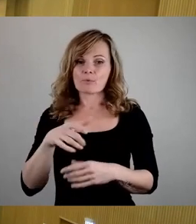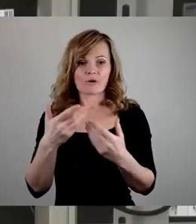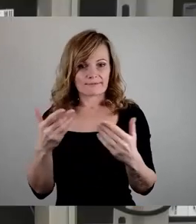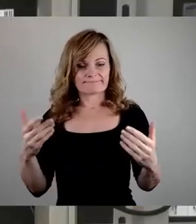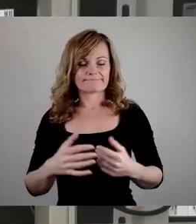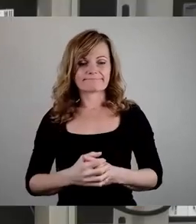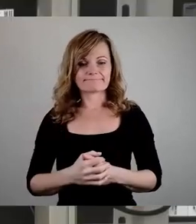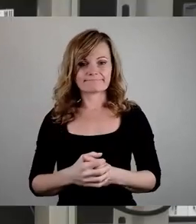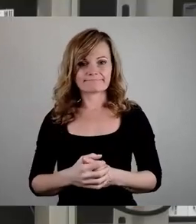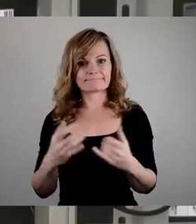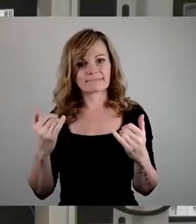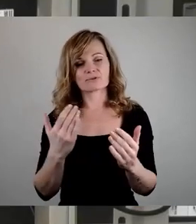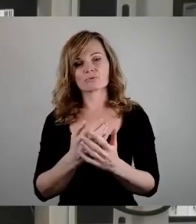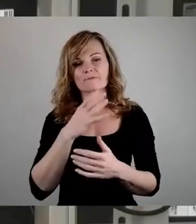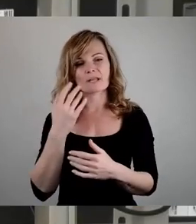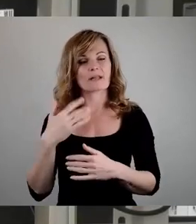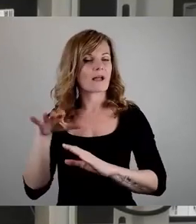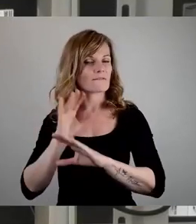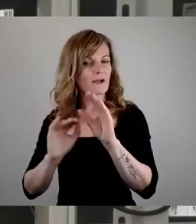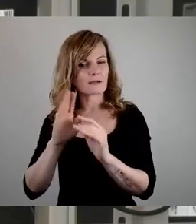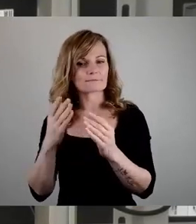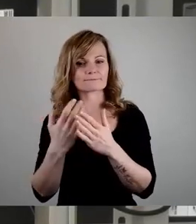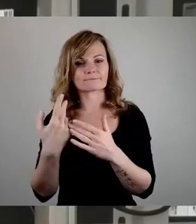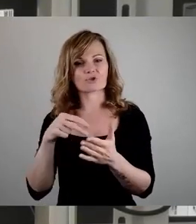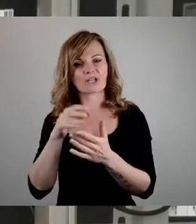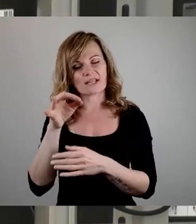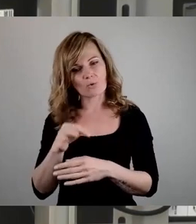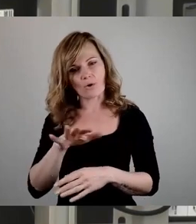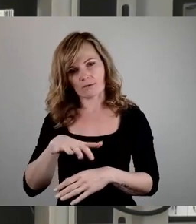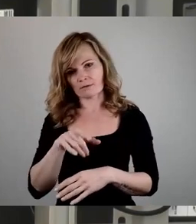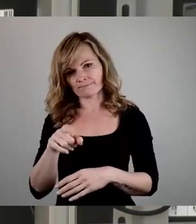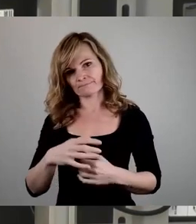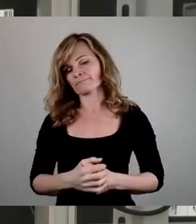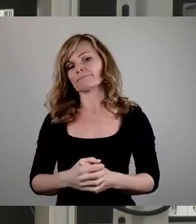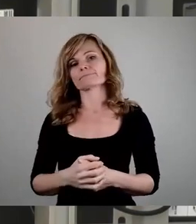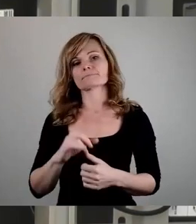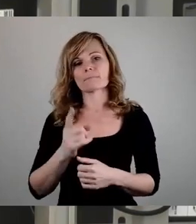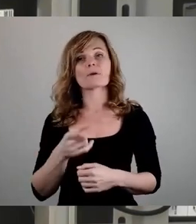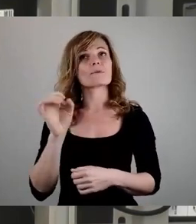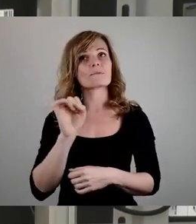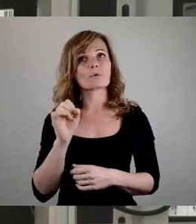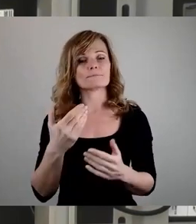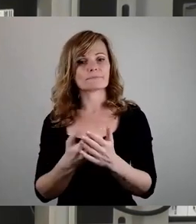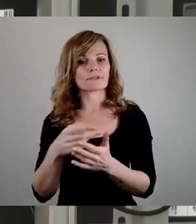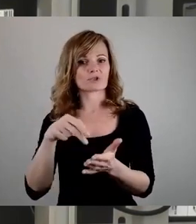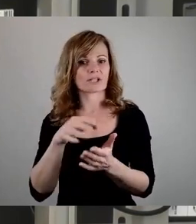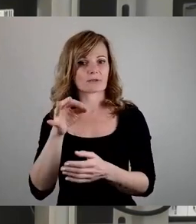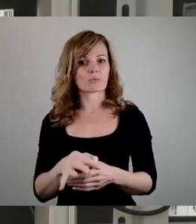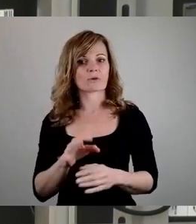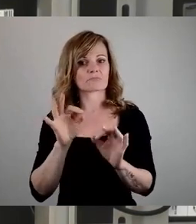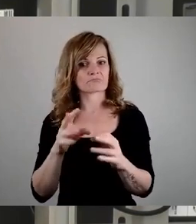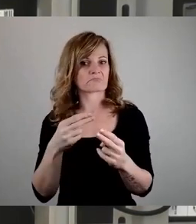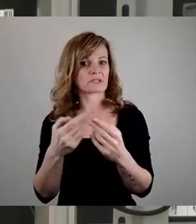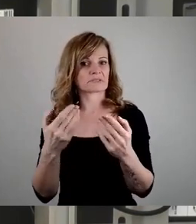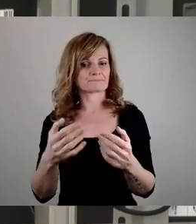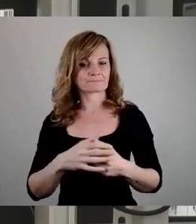Wir haben jetzt schon eine ganze Menge gehört zu diesem Standort und auch, warum er durchaus Sinn macht. Ich möchte aber